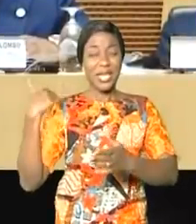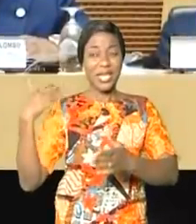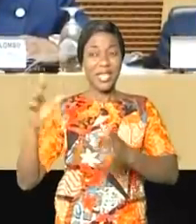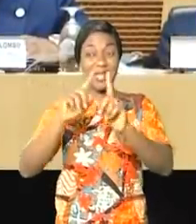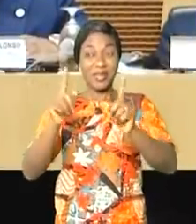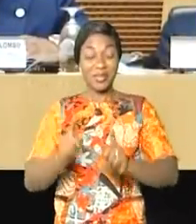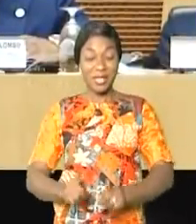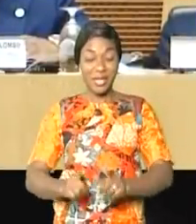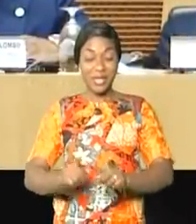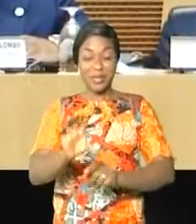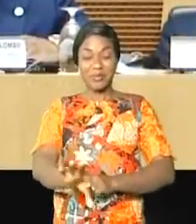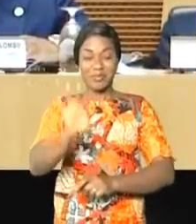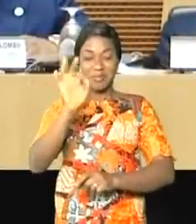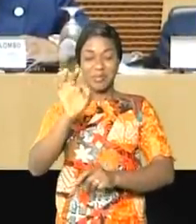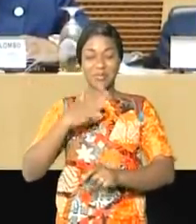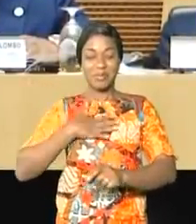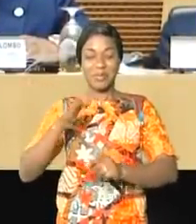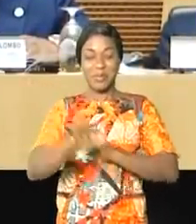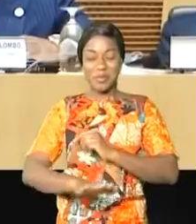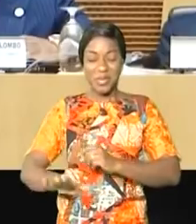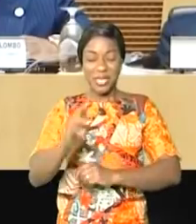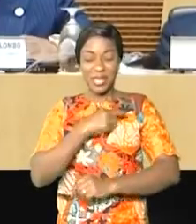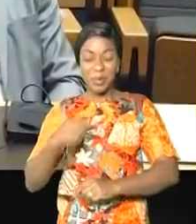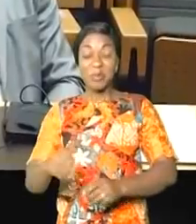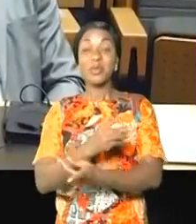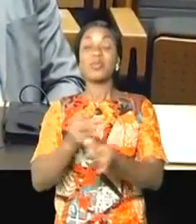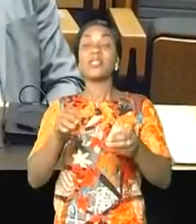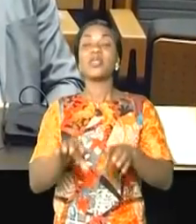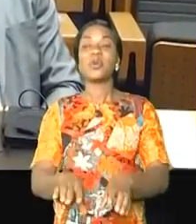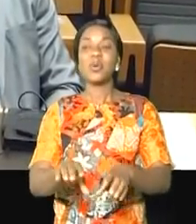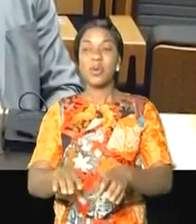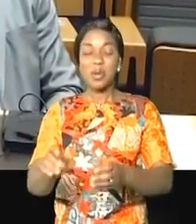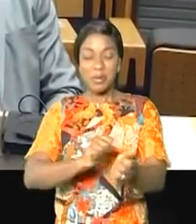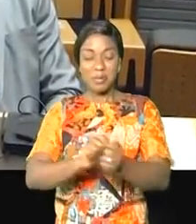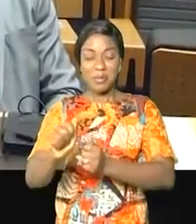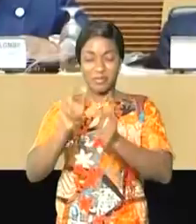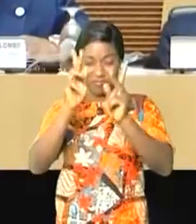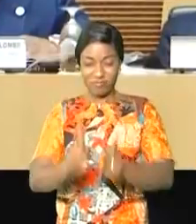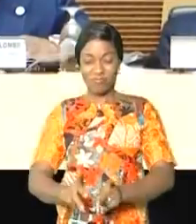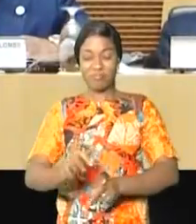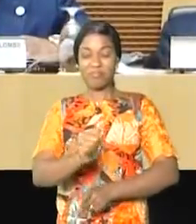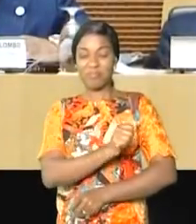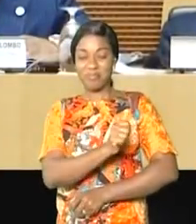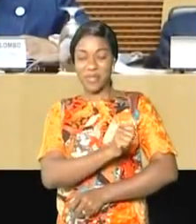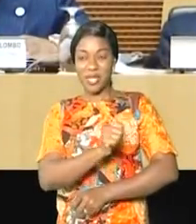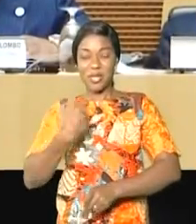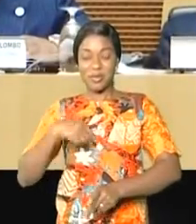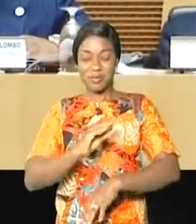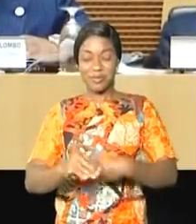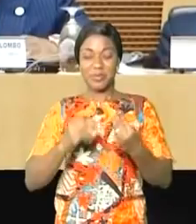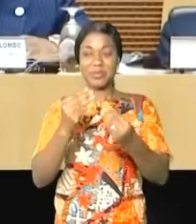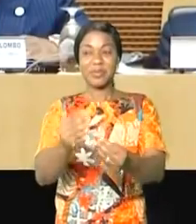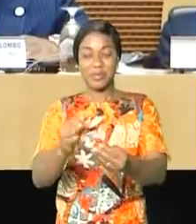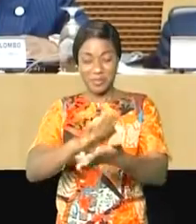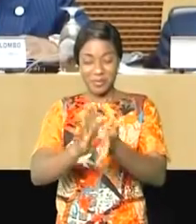à mon pays, la République démocratique du Congo, par ma modeste personne, en lui accordant la